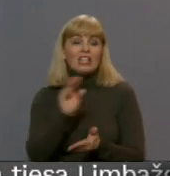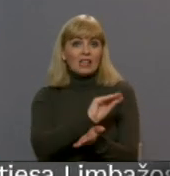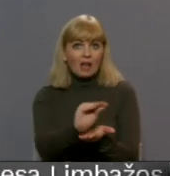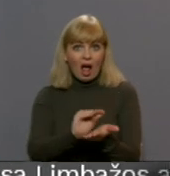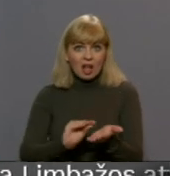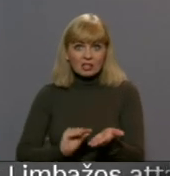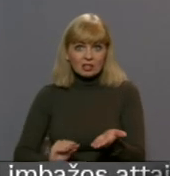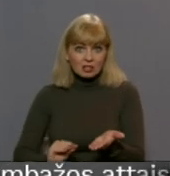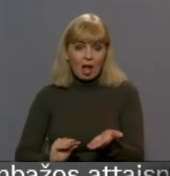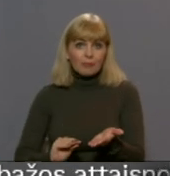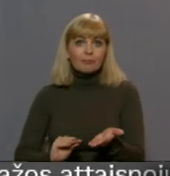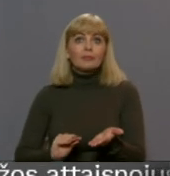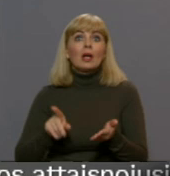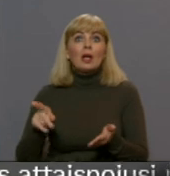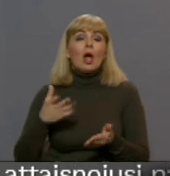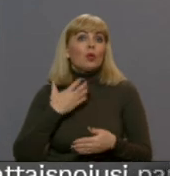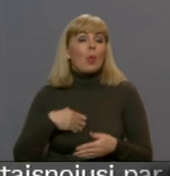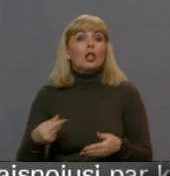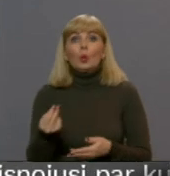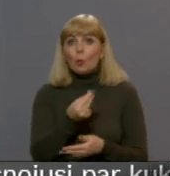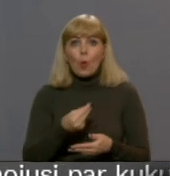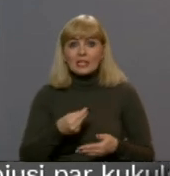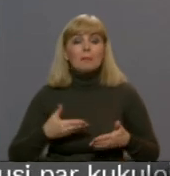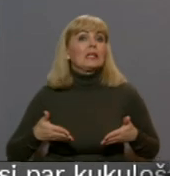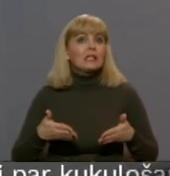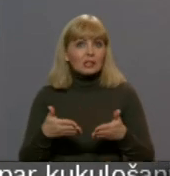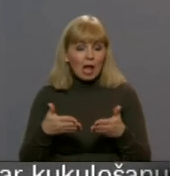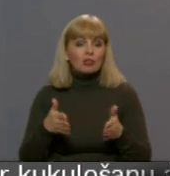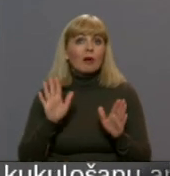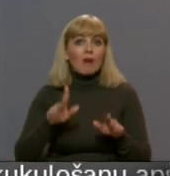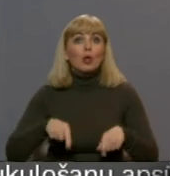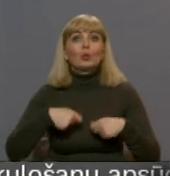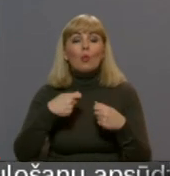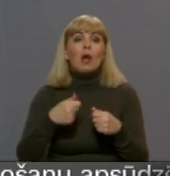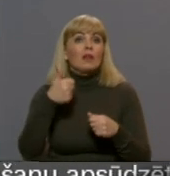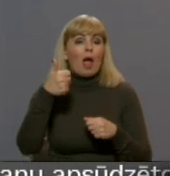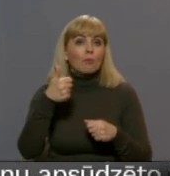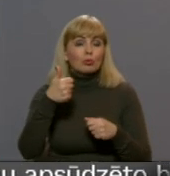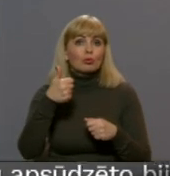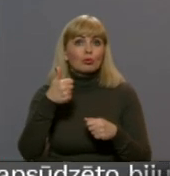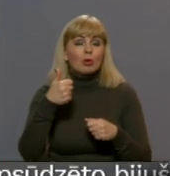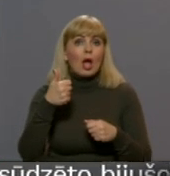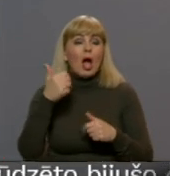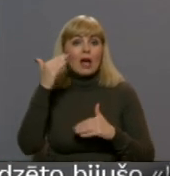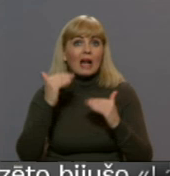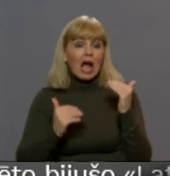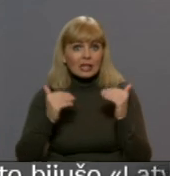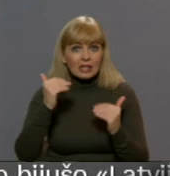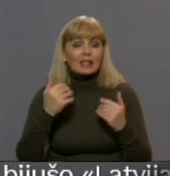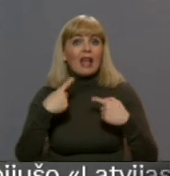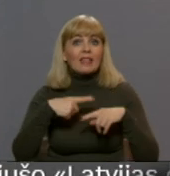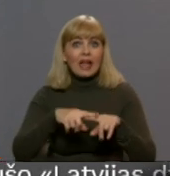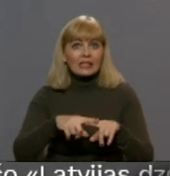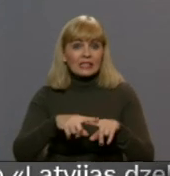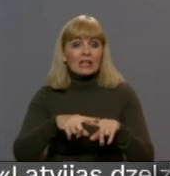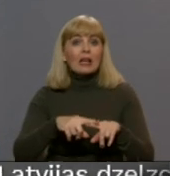ka viņiem ir no šis pērts ļoti nozīmīgs, un viņš var dot labus radītājus, un viņiem ir tehniskais kauts, par ko viņi